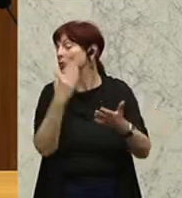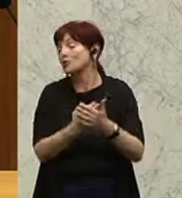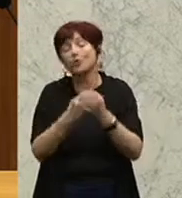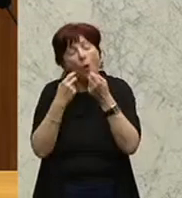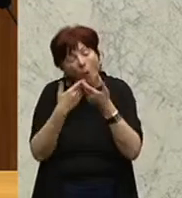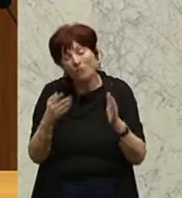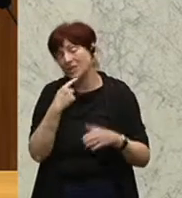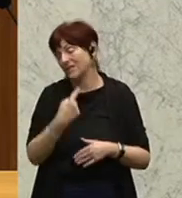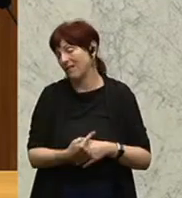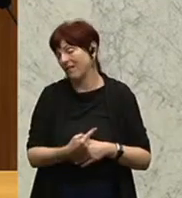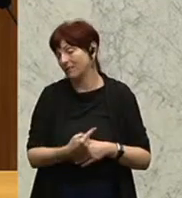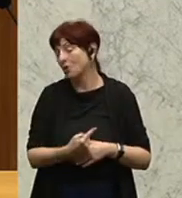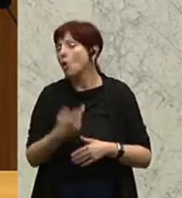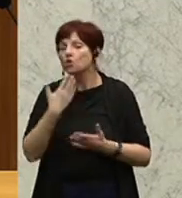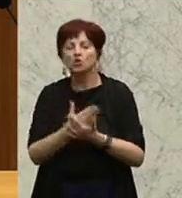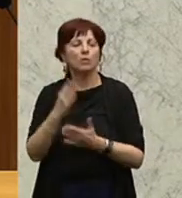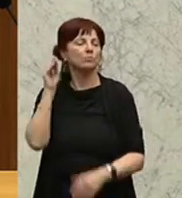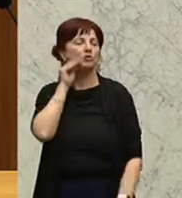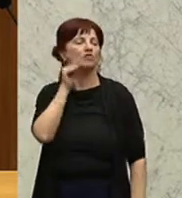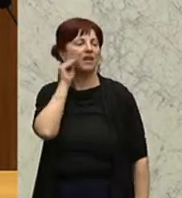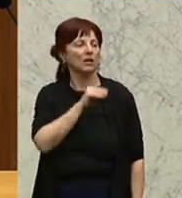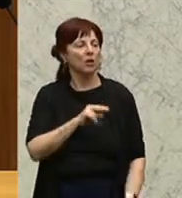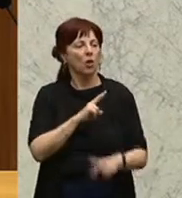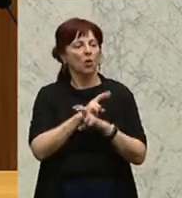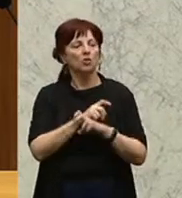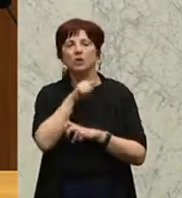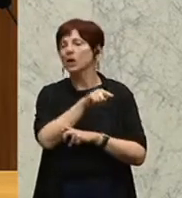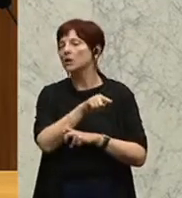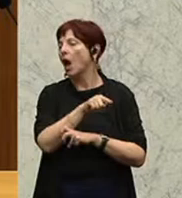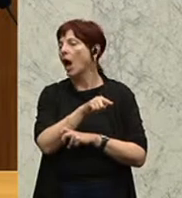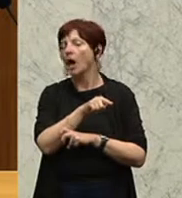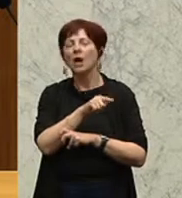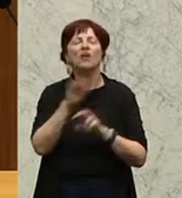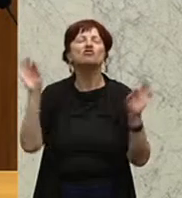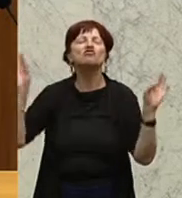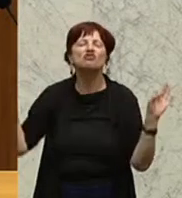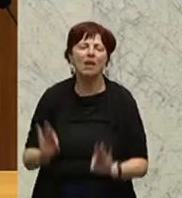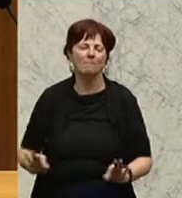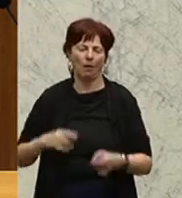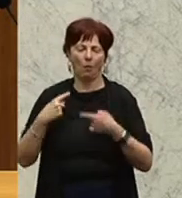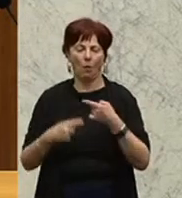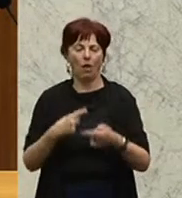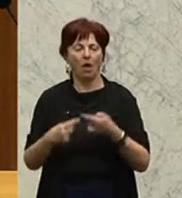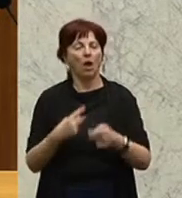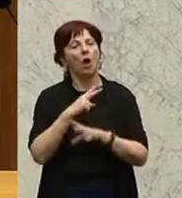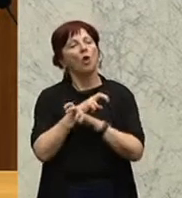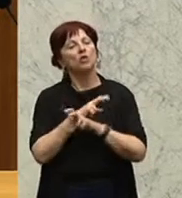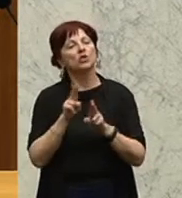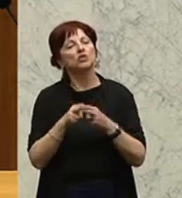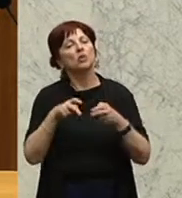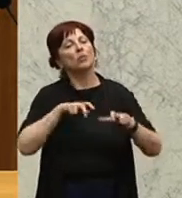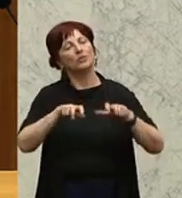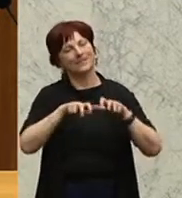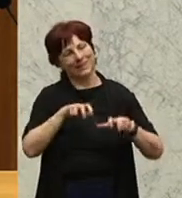beklagen sich darüber, dass Österreich hier eine verheerende Rolle spielt, genau genommen die österreichische Bundesregierung,